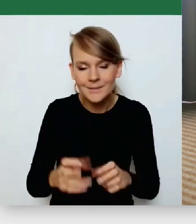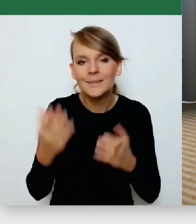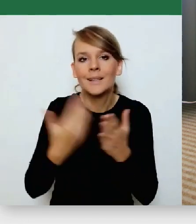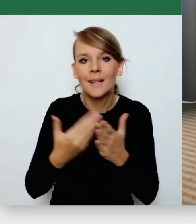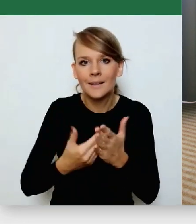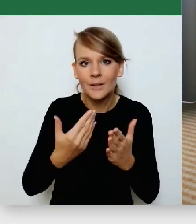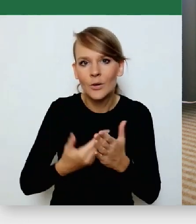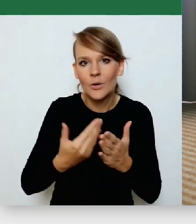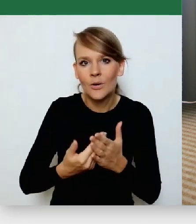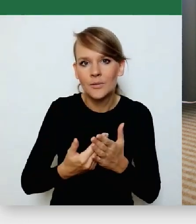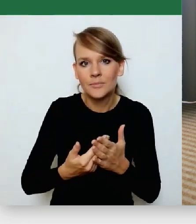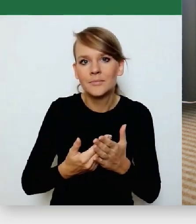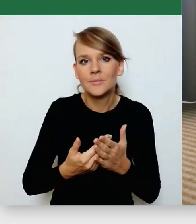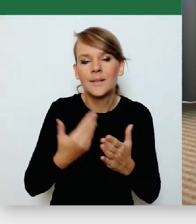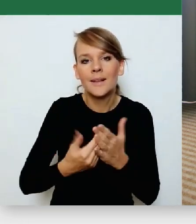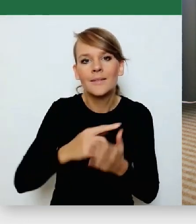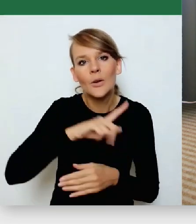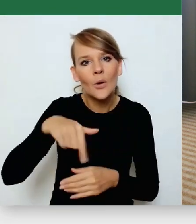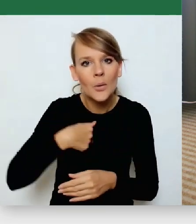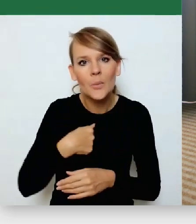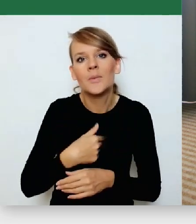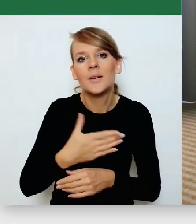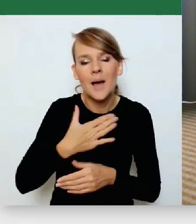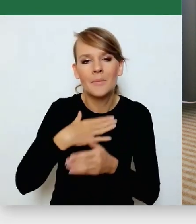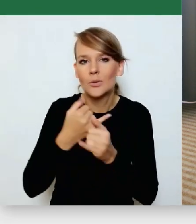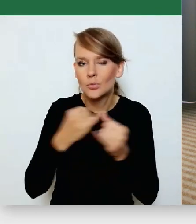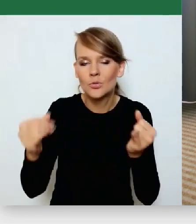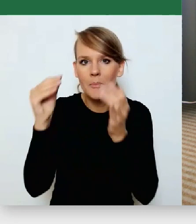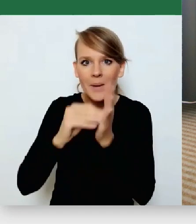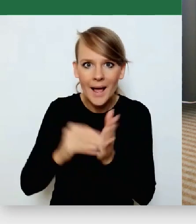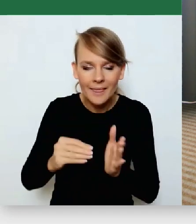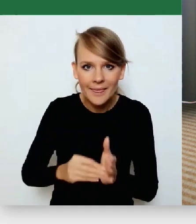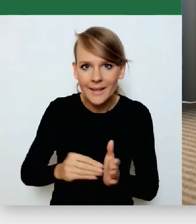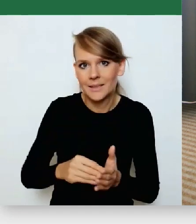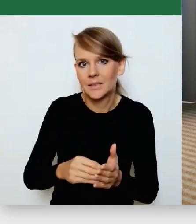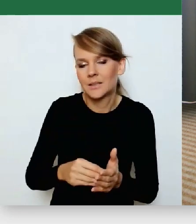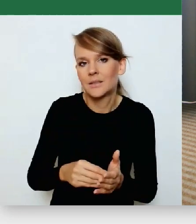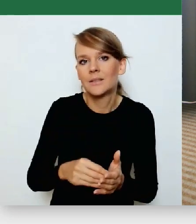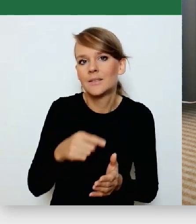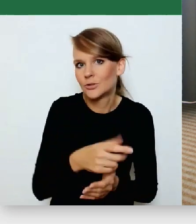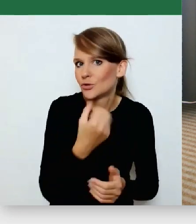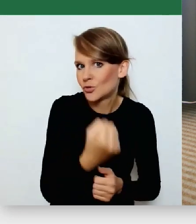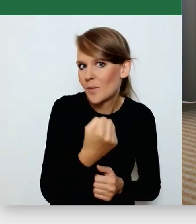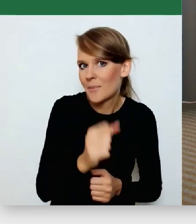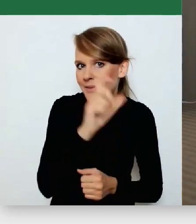praktyki leżą cały czas na stole i cały czas z nich korzystamy.